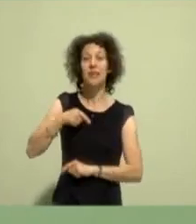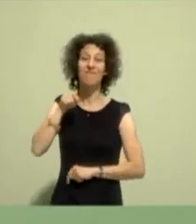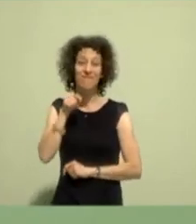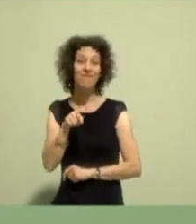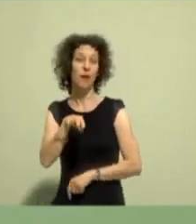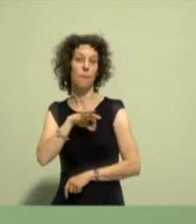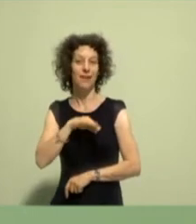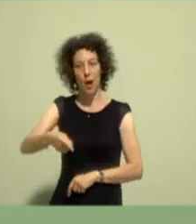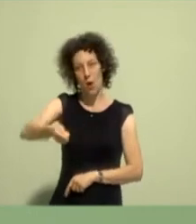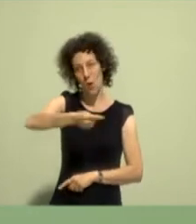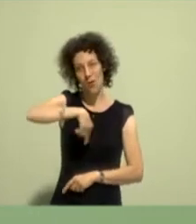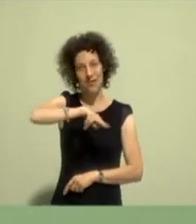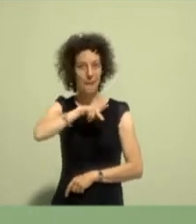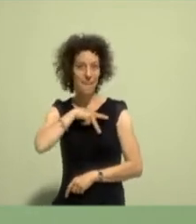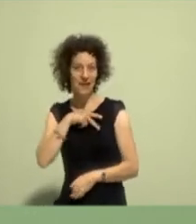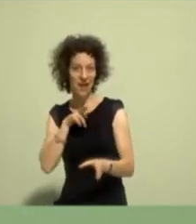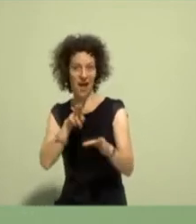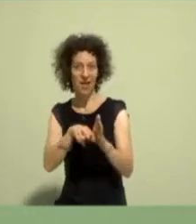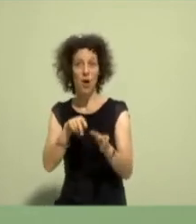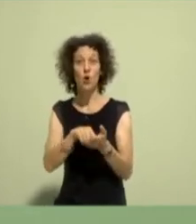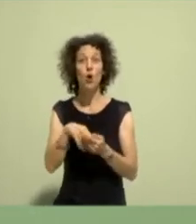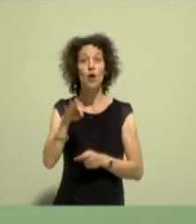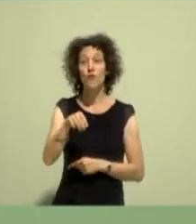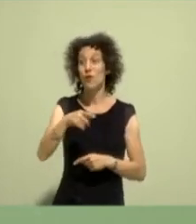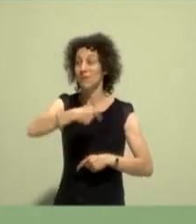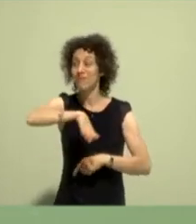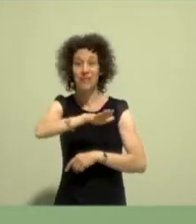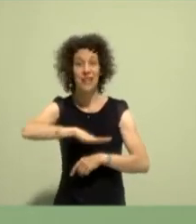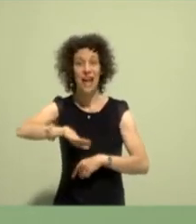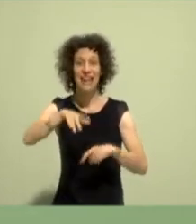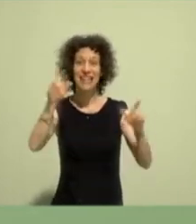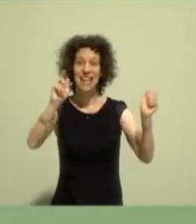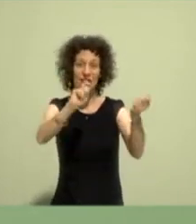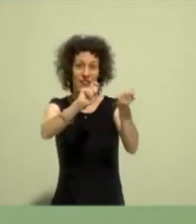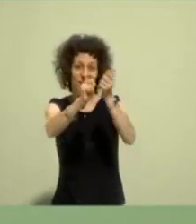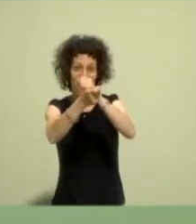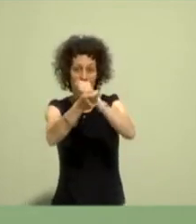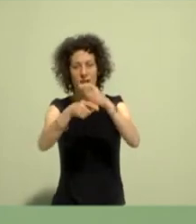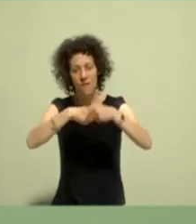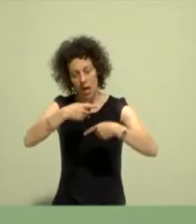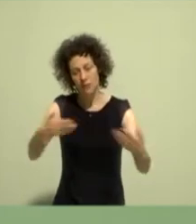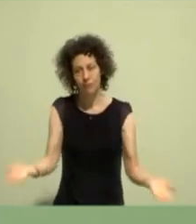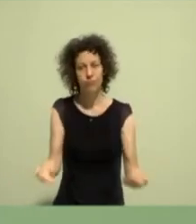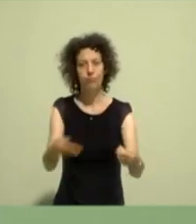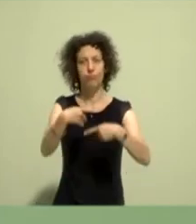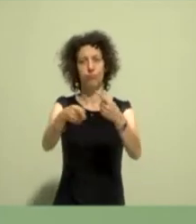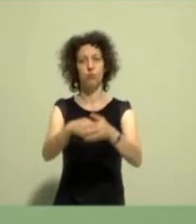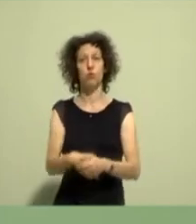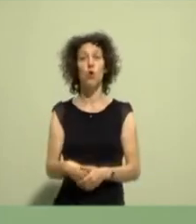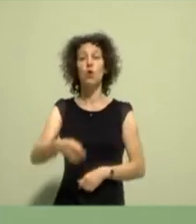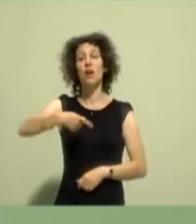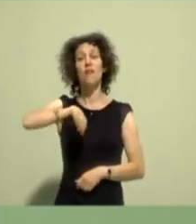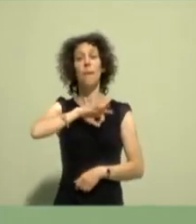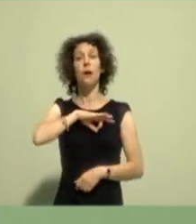Denn sie ist der Motor für den gesellschaftlichen Wandel in unserem Land. Wir als Partei sind schon längst keine Ein-Themen-Partei mehr.